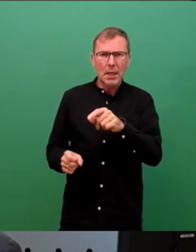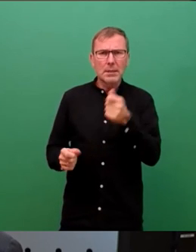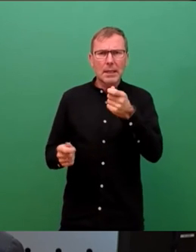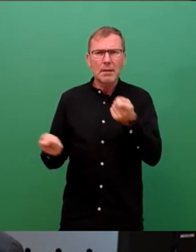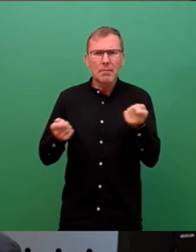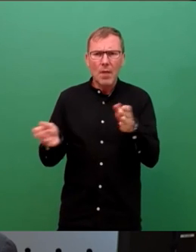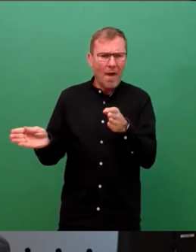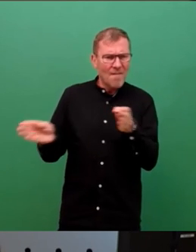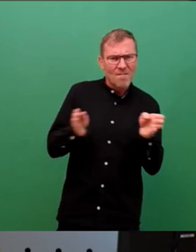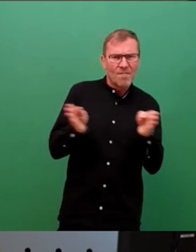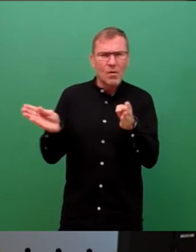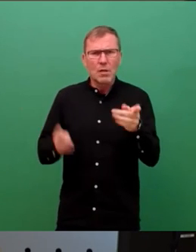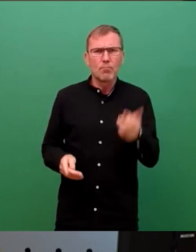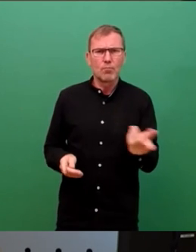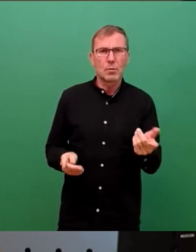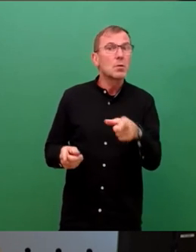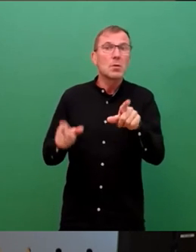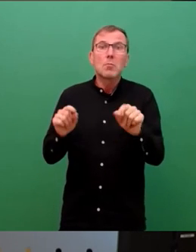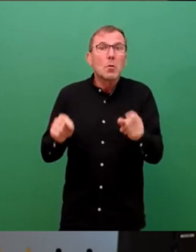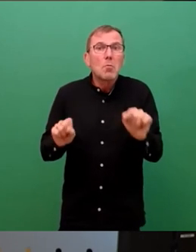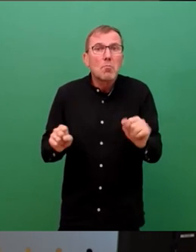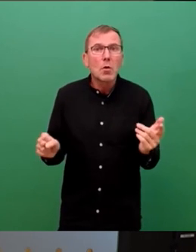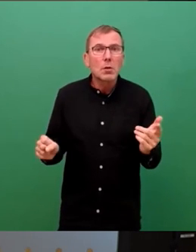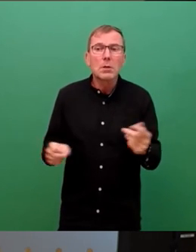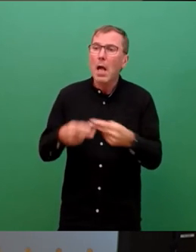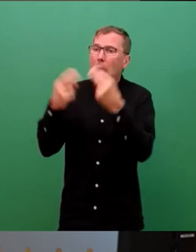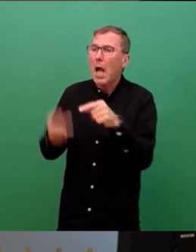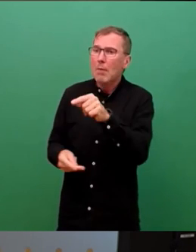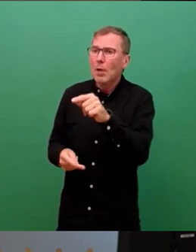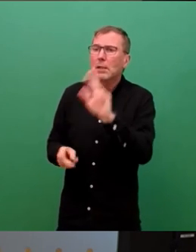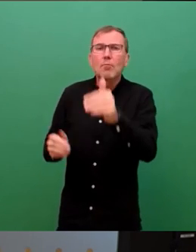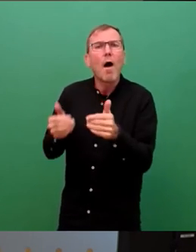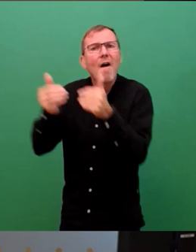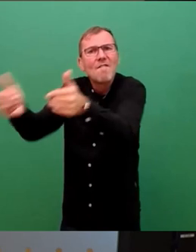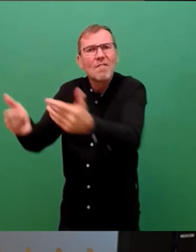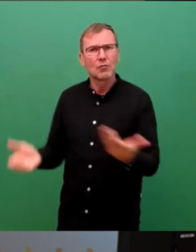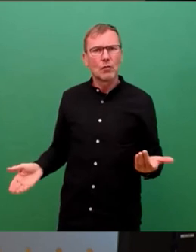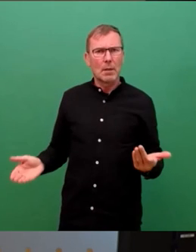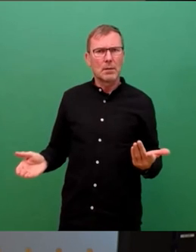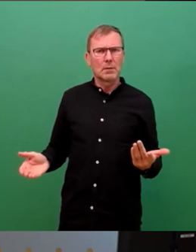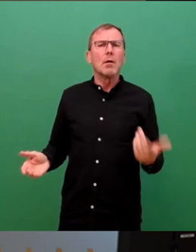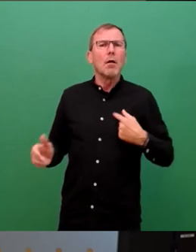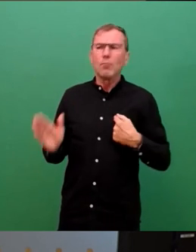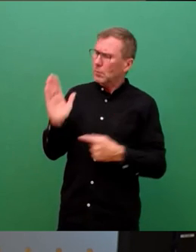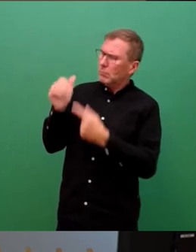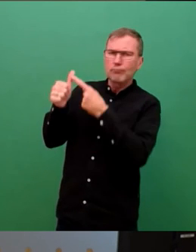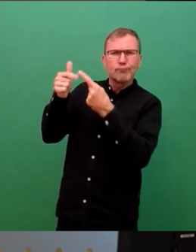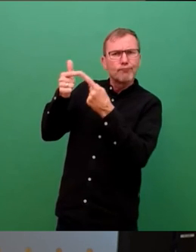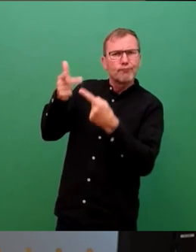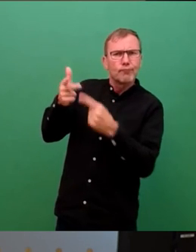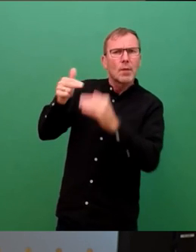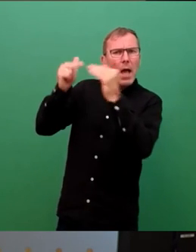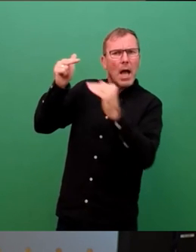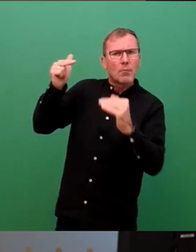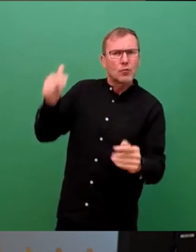müssen. Das kann auch bedeuten, dass wir Projekte verschieben müssen. Dann gilt es, Prioritäten zu setzen. Gestatten